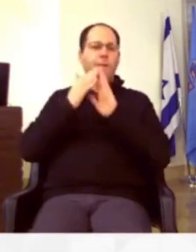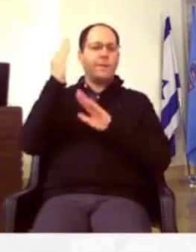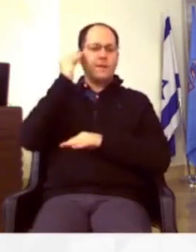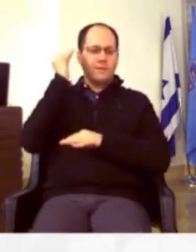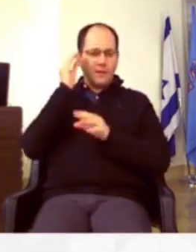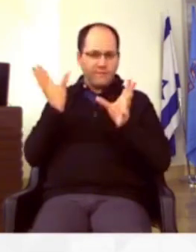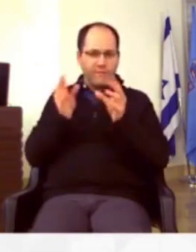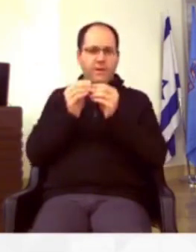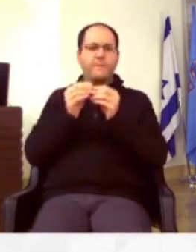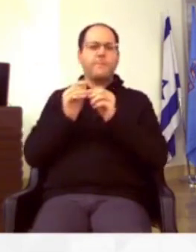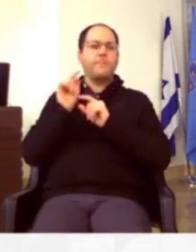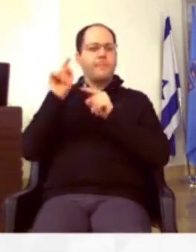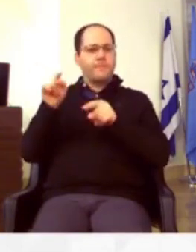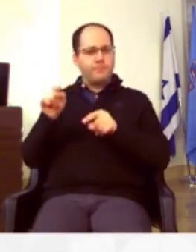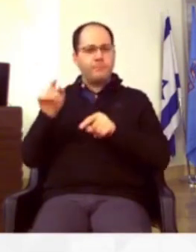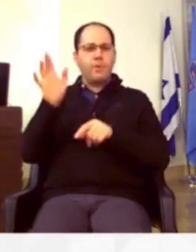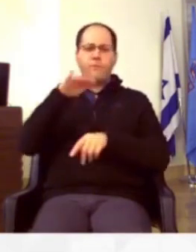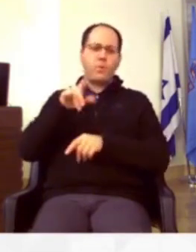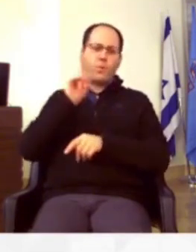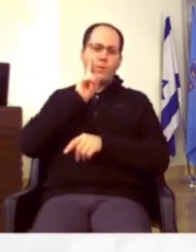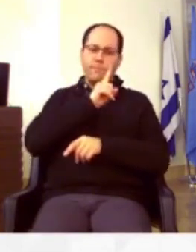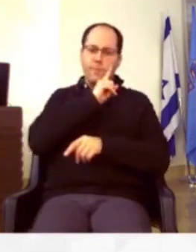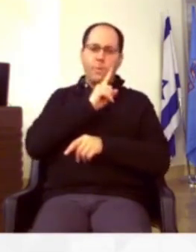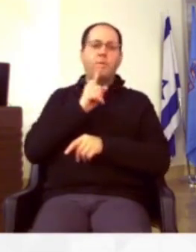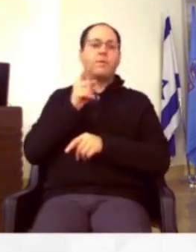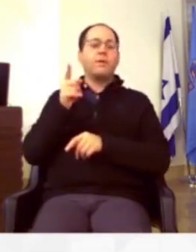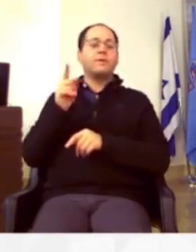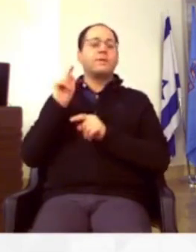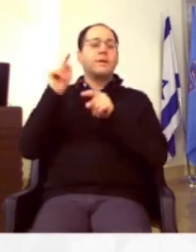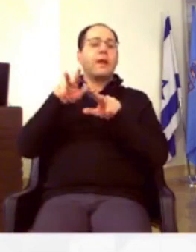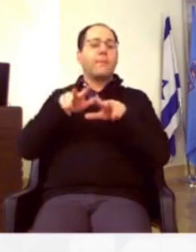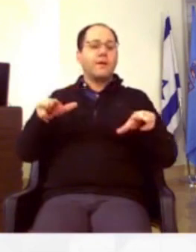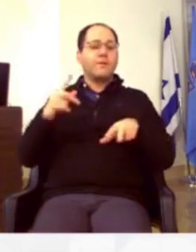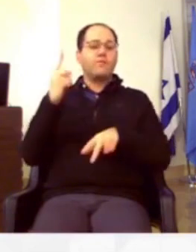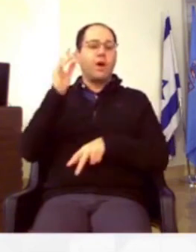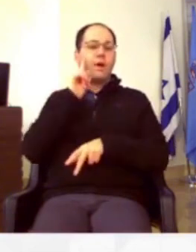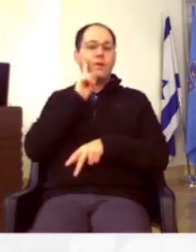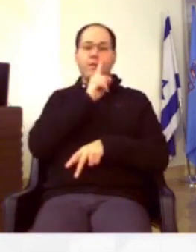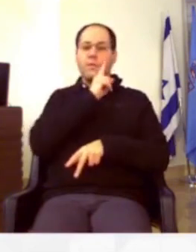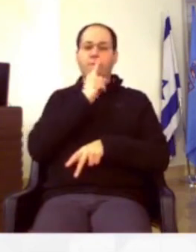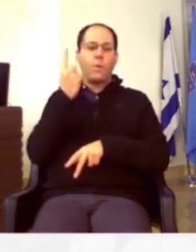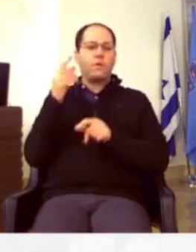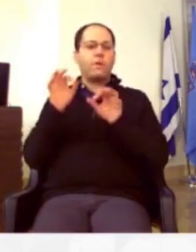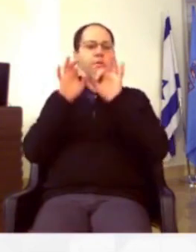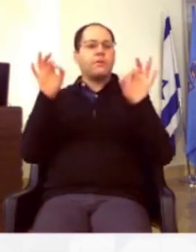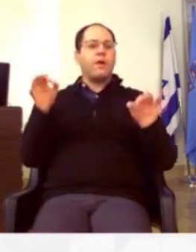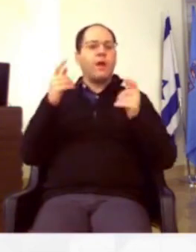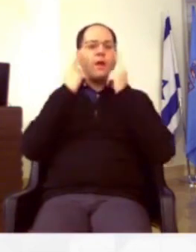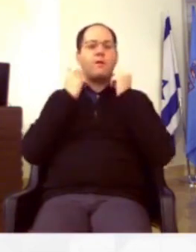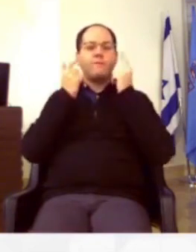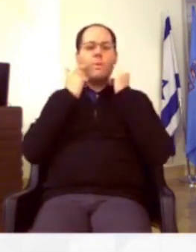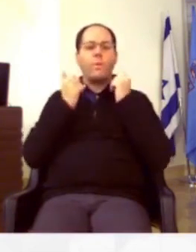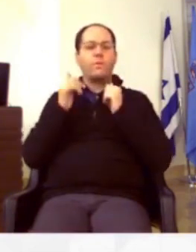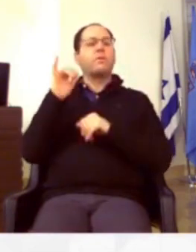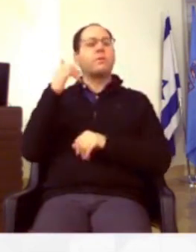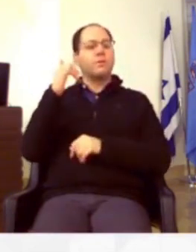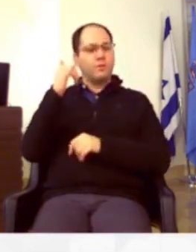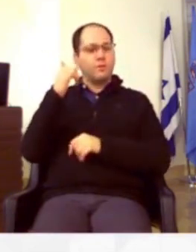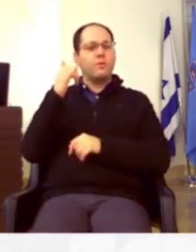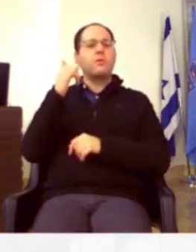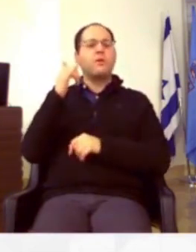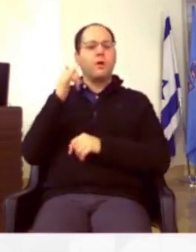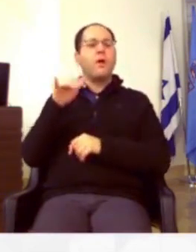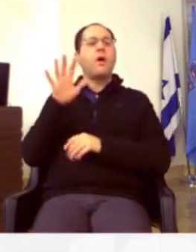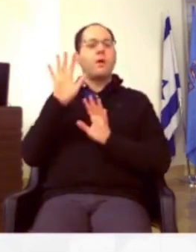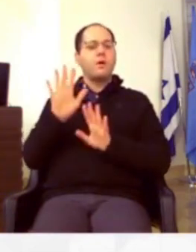הספר, עם ברוך ועוד אמאות. זה הגיע למצב שאחת האמאות התחילה לפקות. כן,